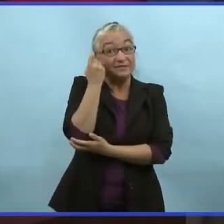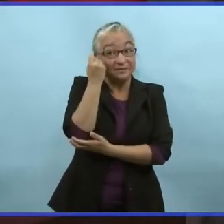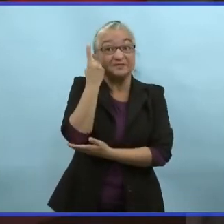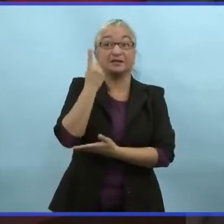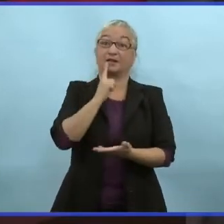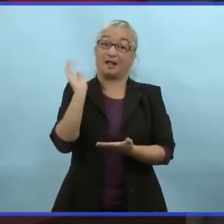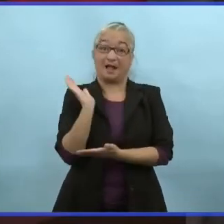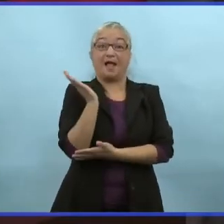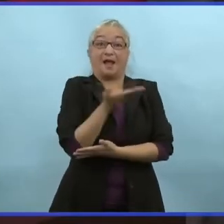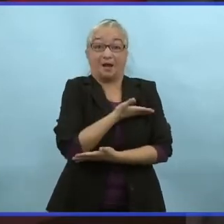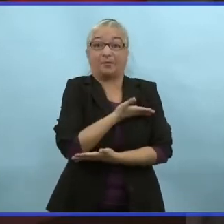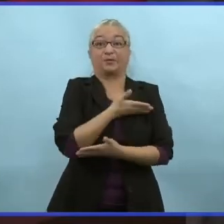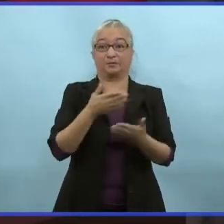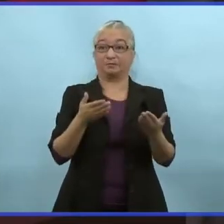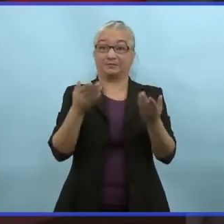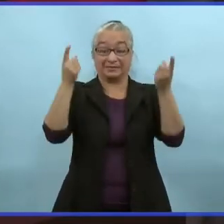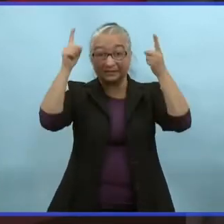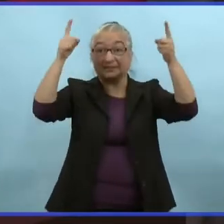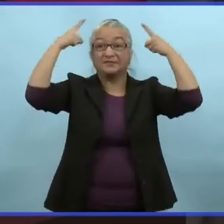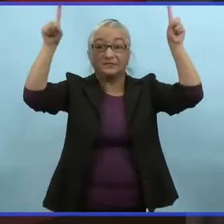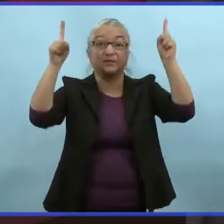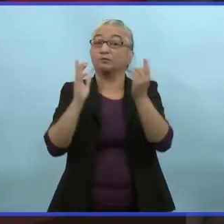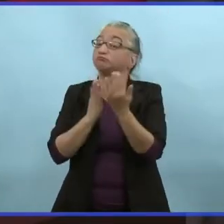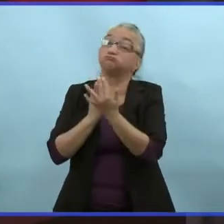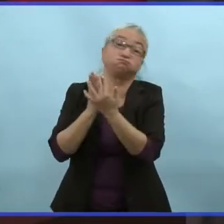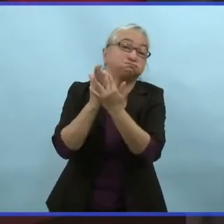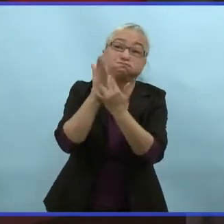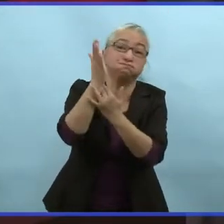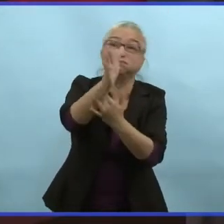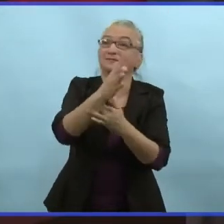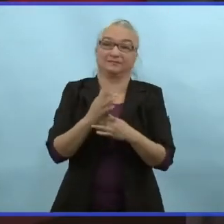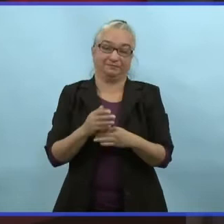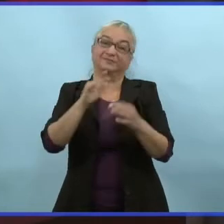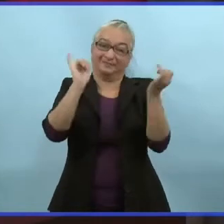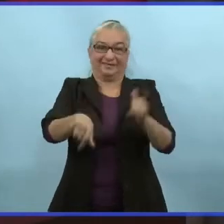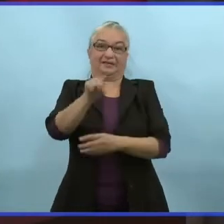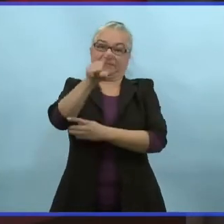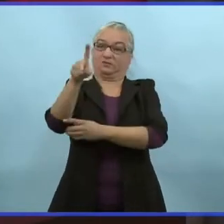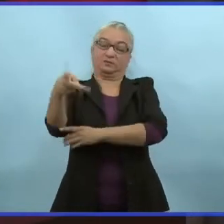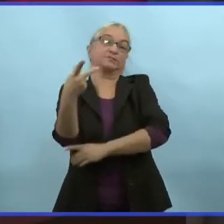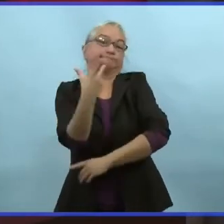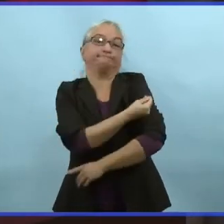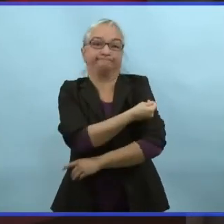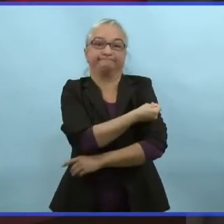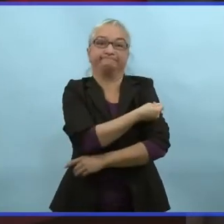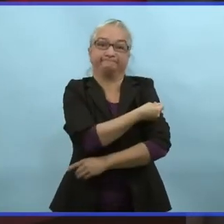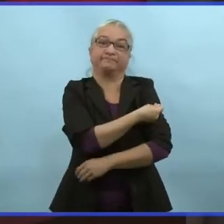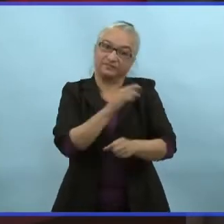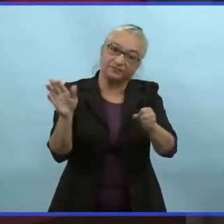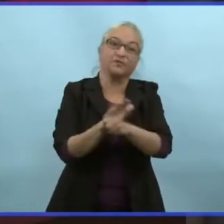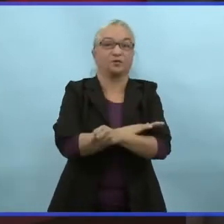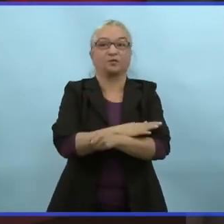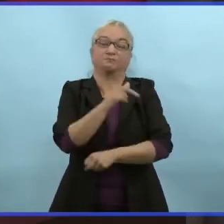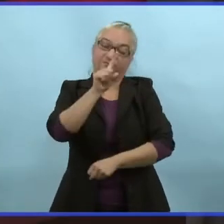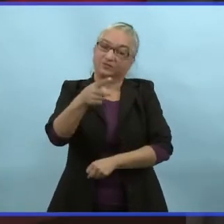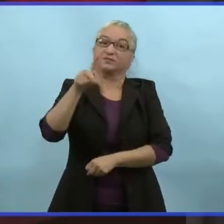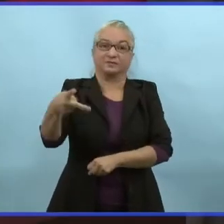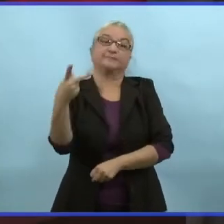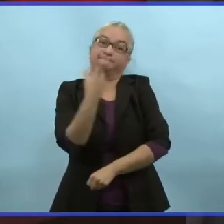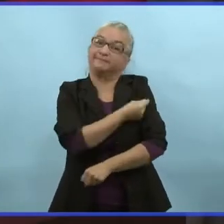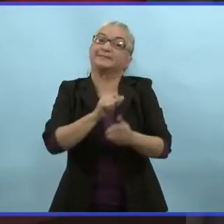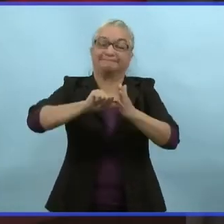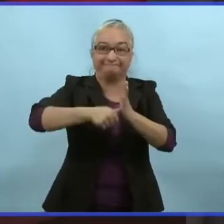bonne vaccination, une forte vaccination dans la province, ça va nous permettre de sortir de la pandémie et de retourner de manière